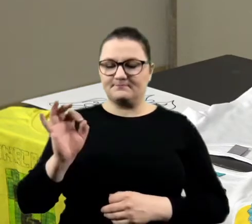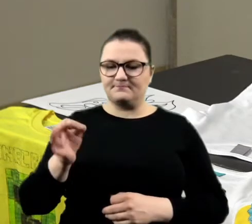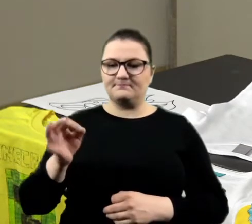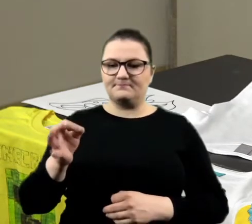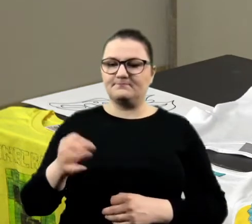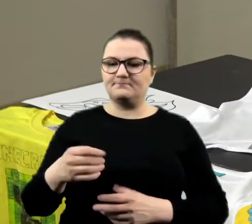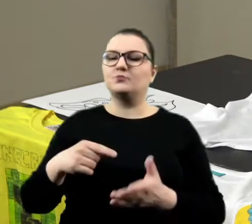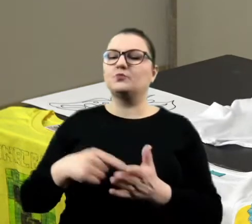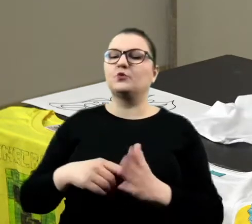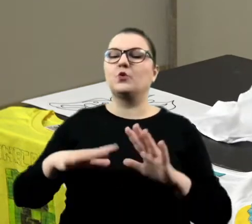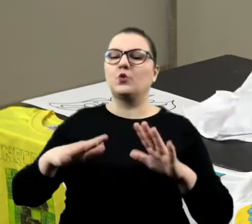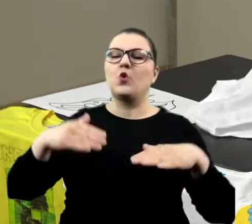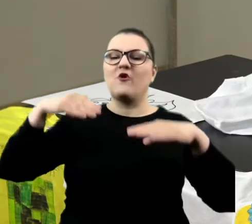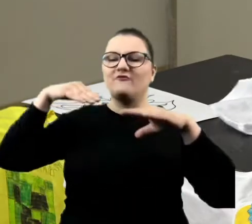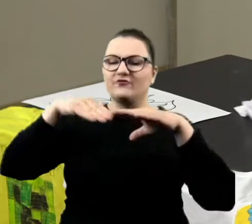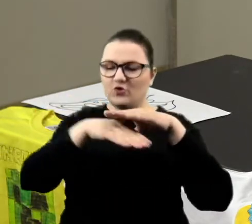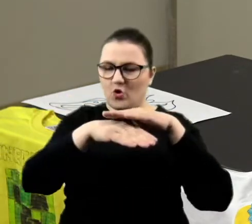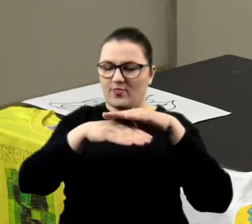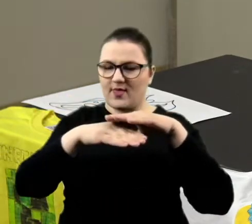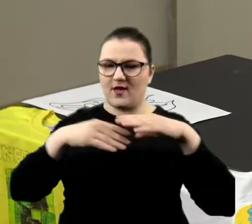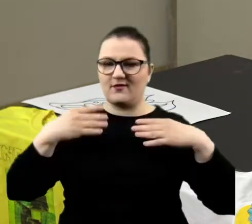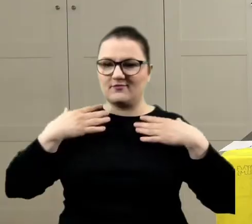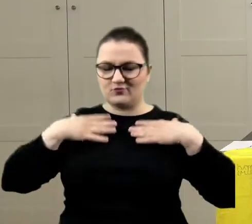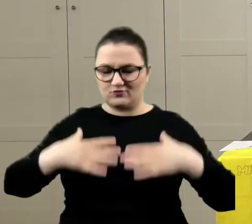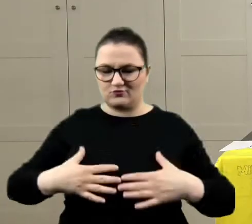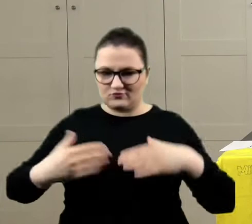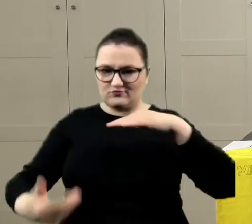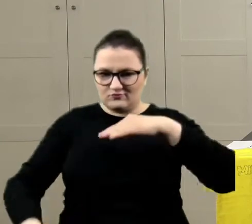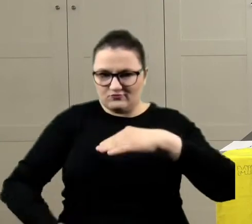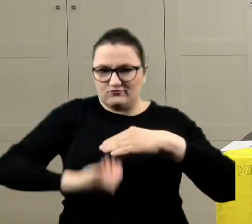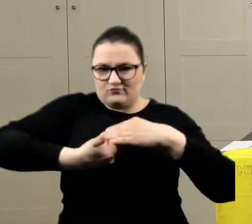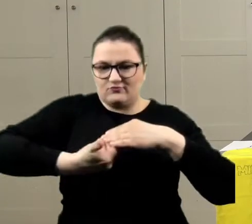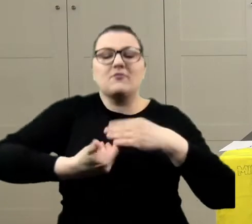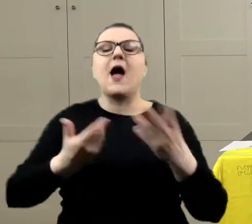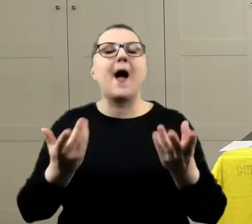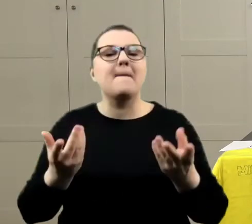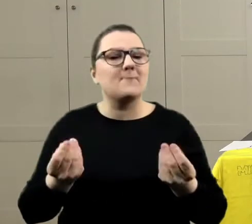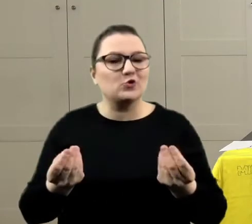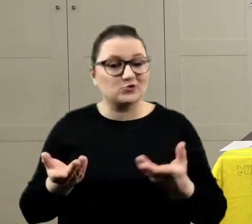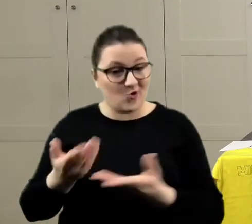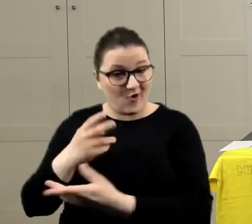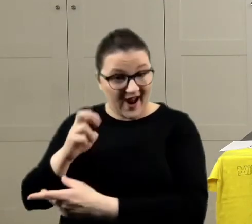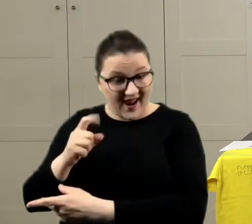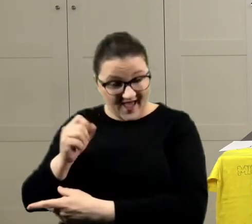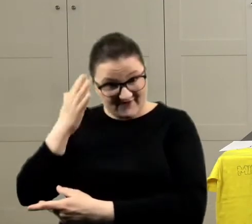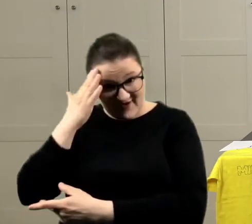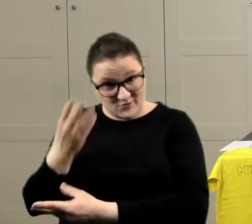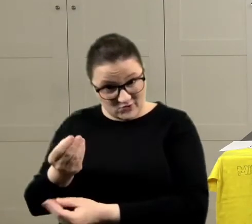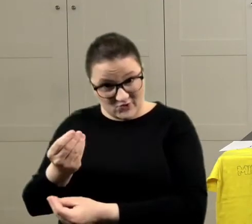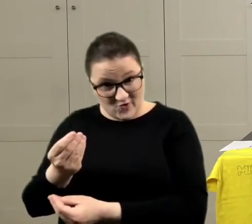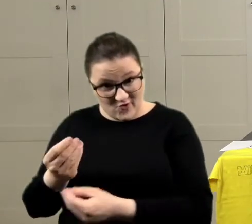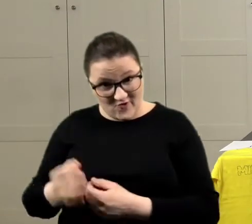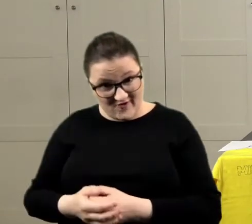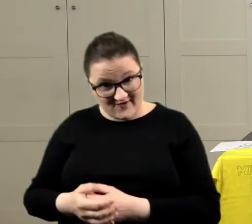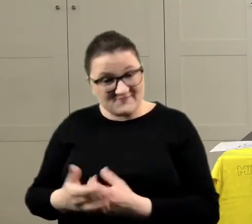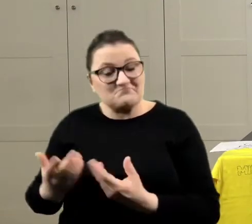Czyli wkładamy w środek naszej koszulki. A po co, Hela? Wiesz po co? Wiesz